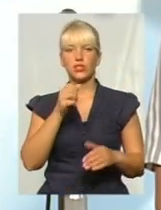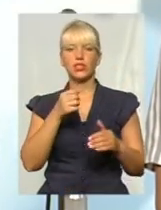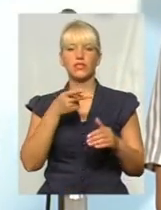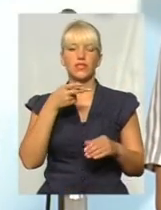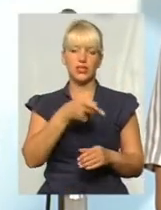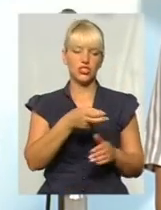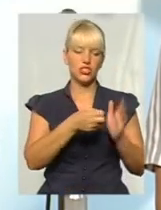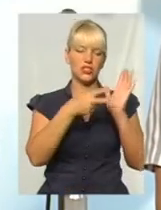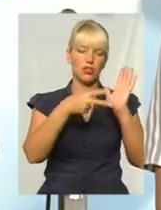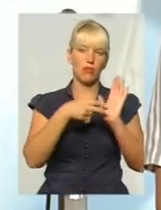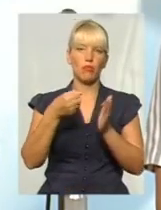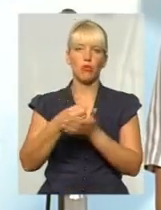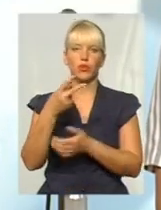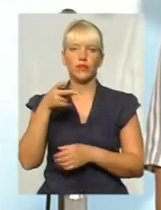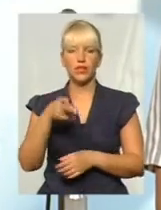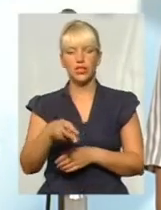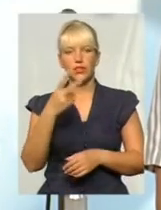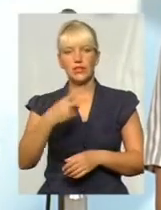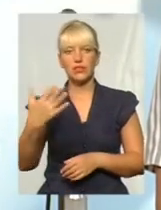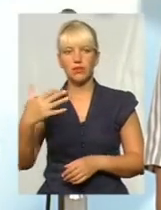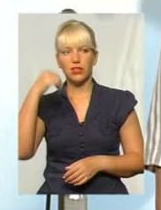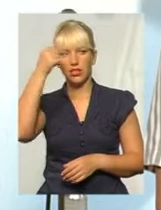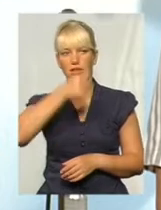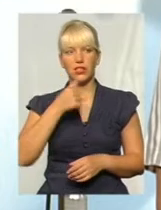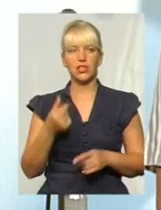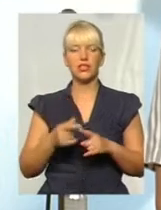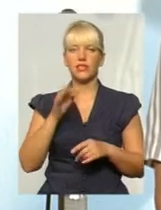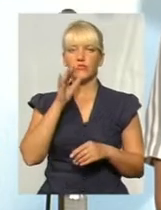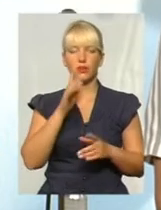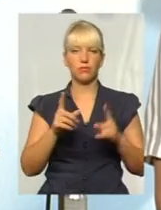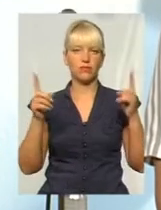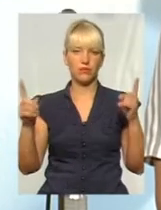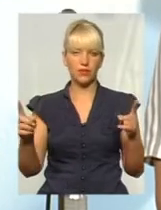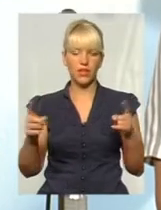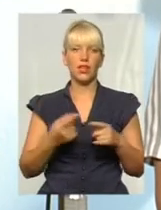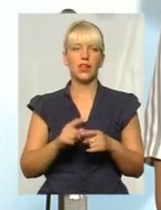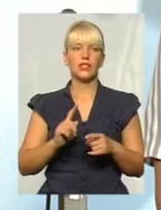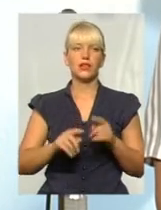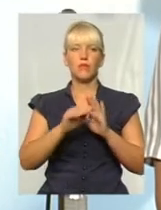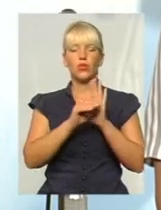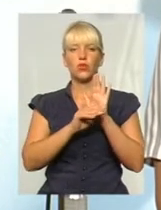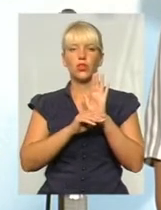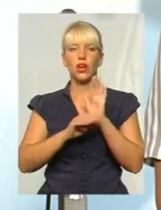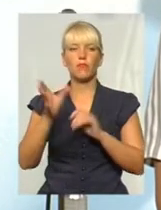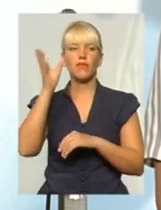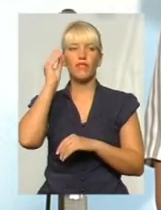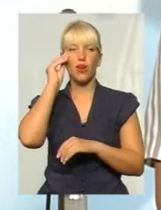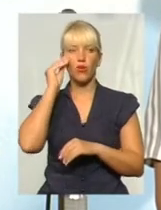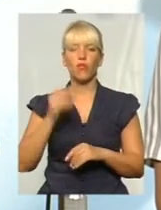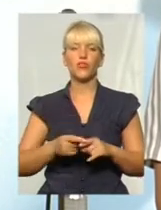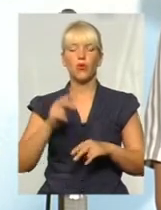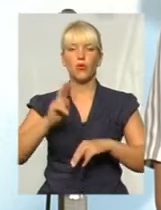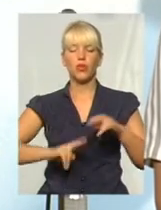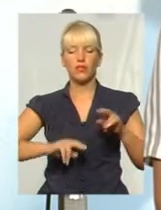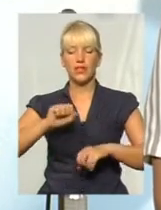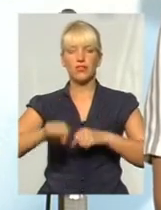по 2025 рік теж немалий. Дані програми враховані будівництво